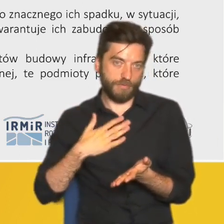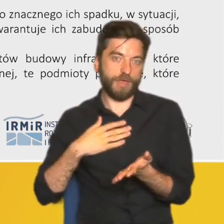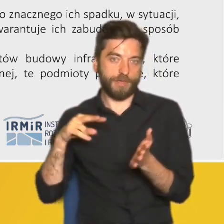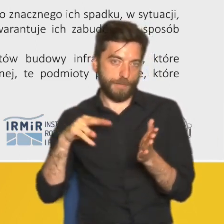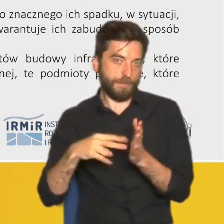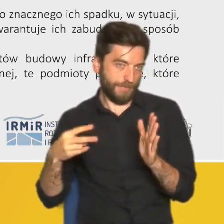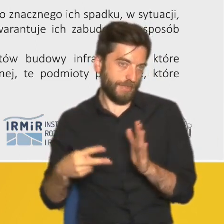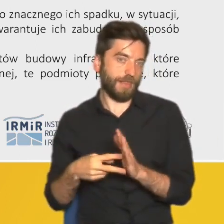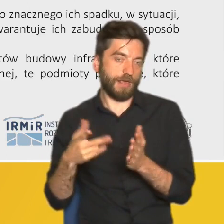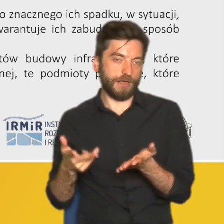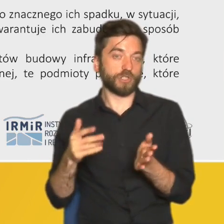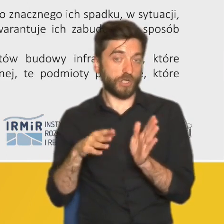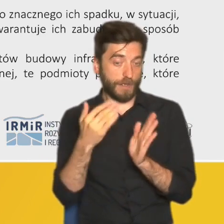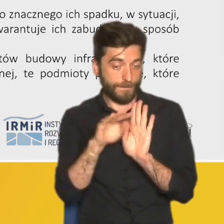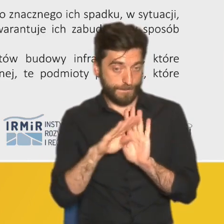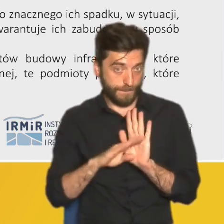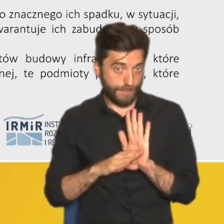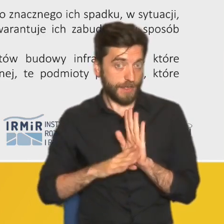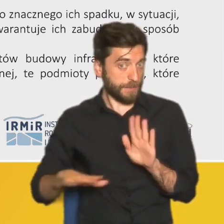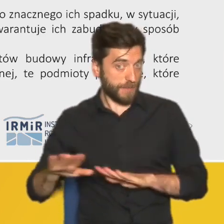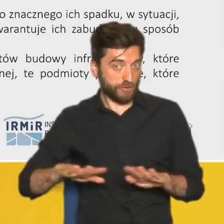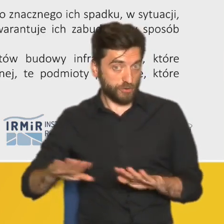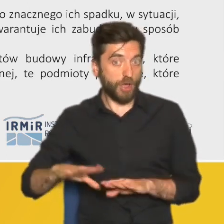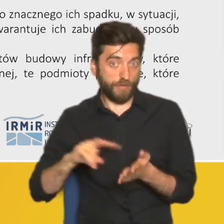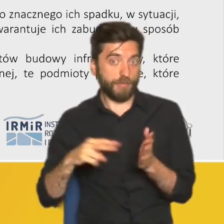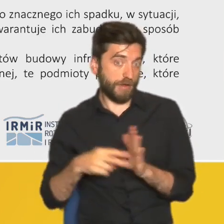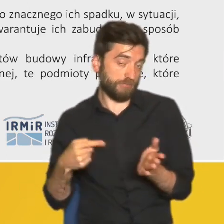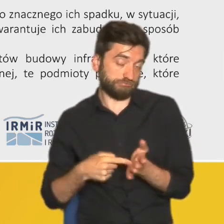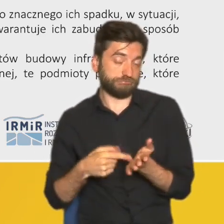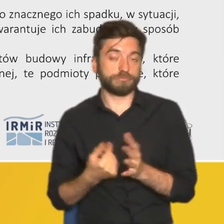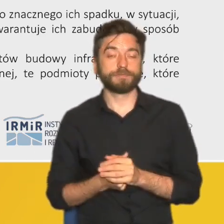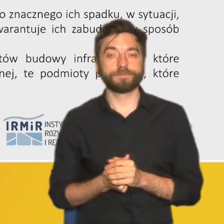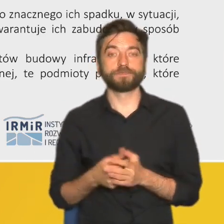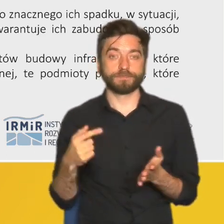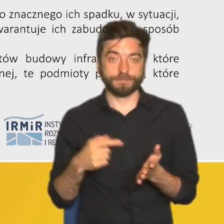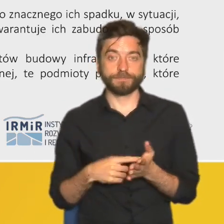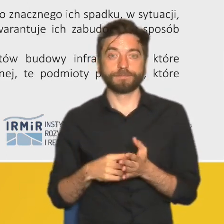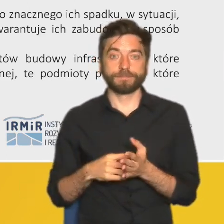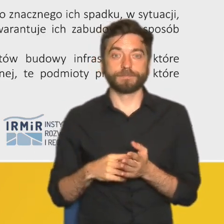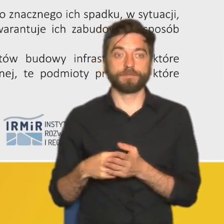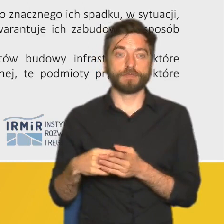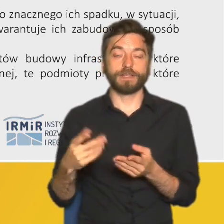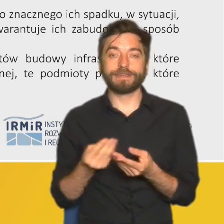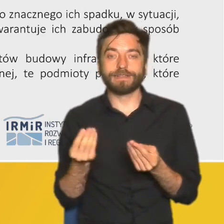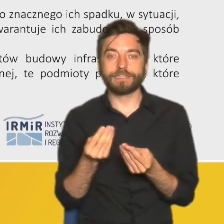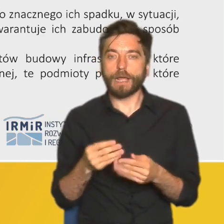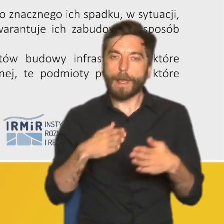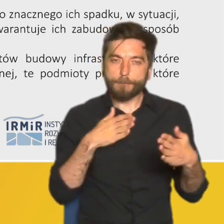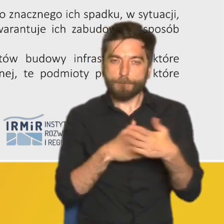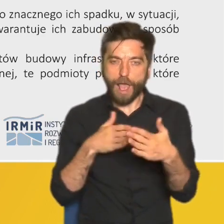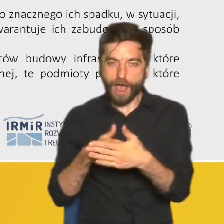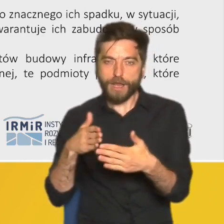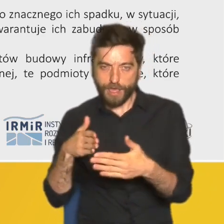wyznaczający treść planu miejscowego i jednocześnie istniałaby taka naturalna bariera